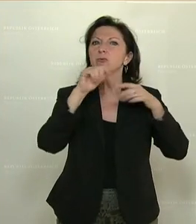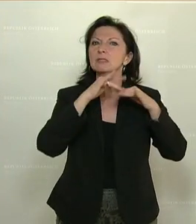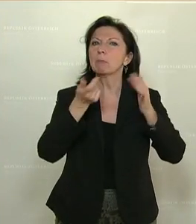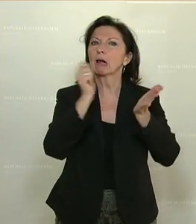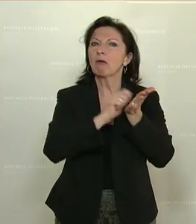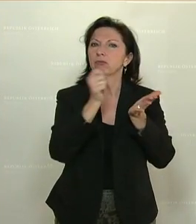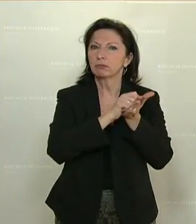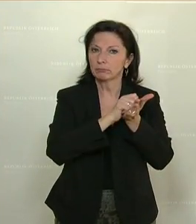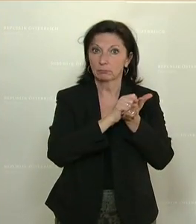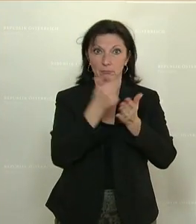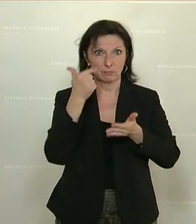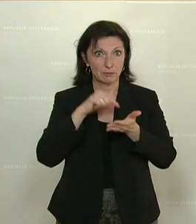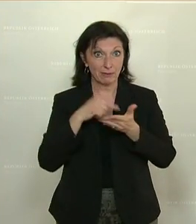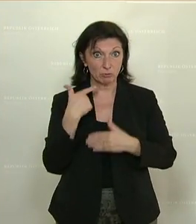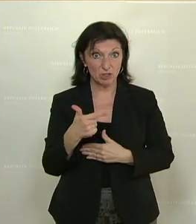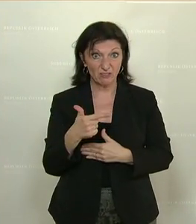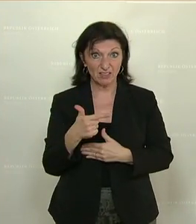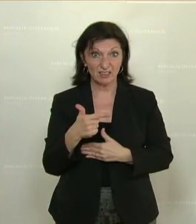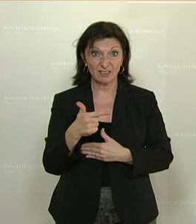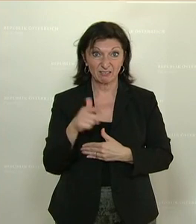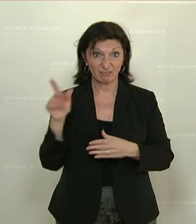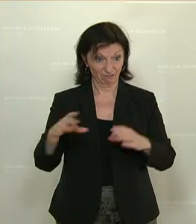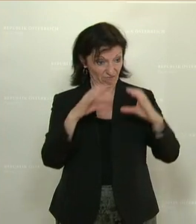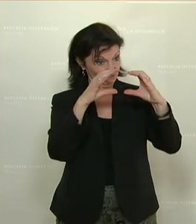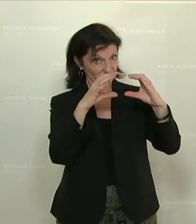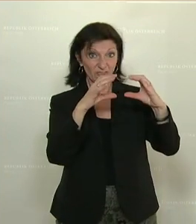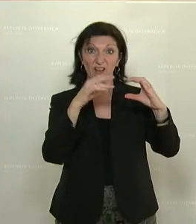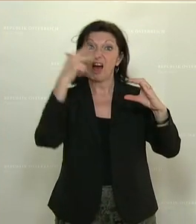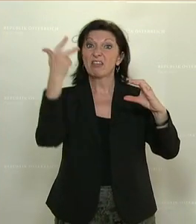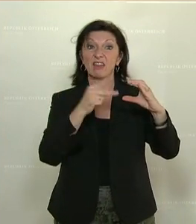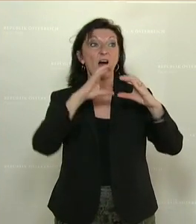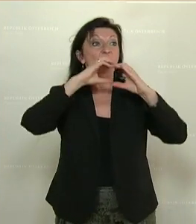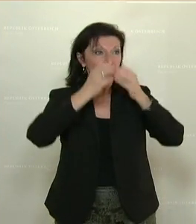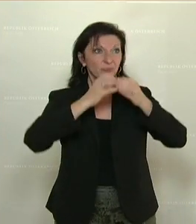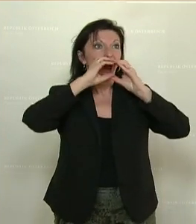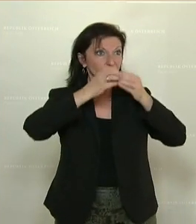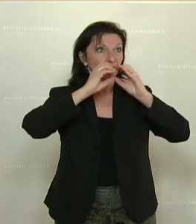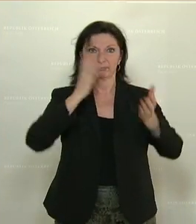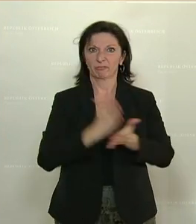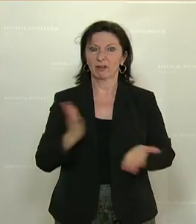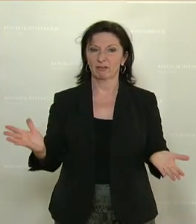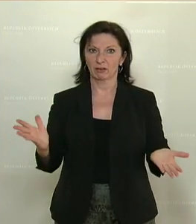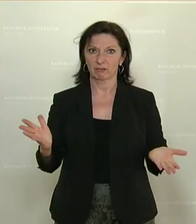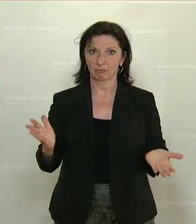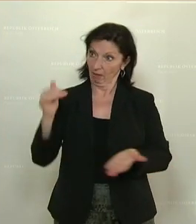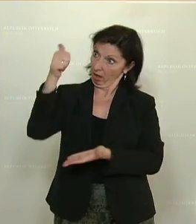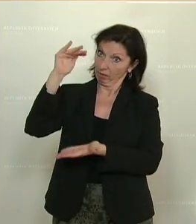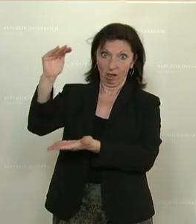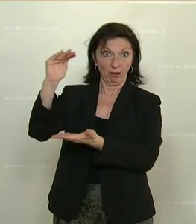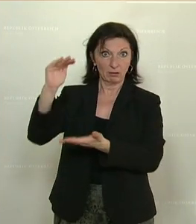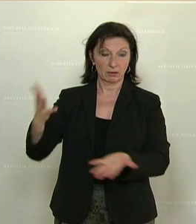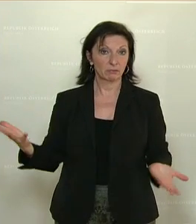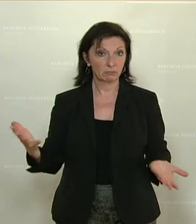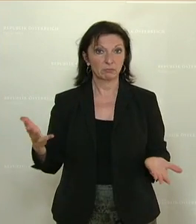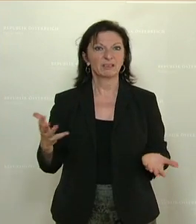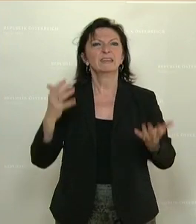2020 kann man sich nur einmal drei Bissen von einer Wurstsemmel leisten. Seit dem EU-Beitritt gibt es